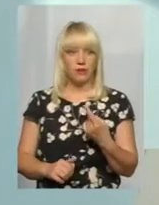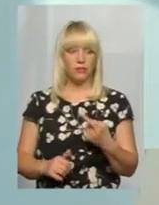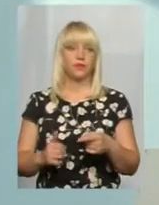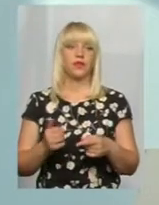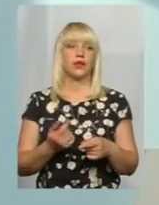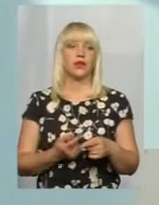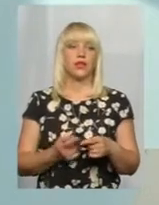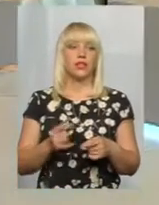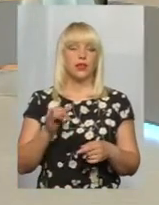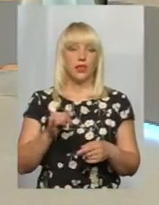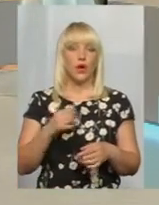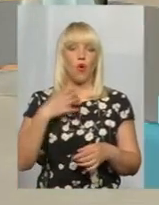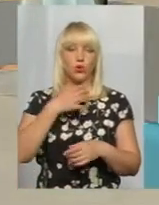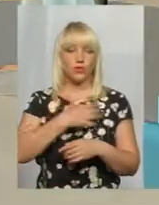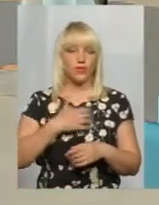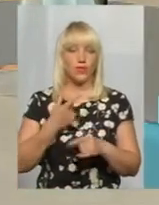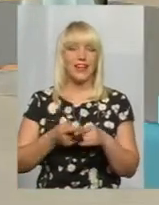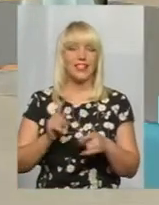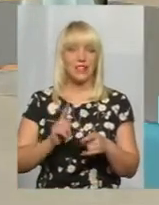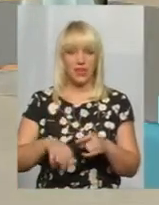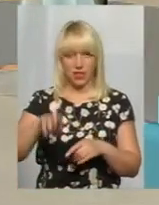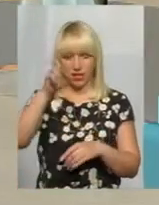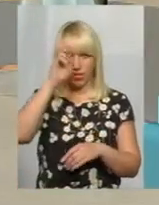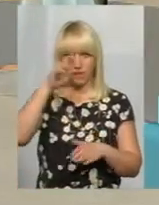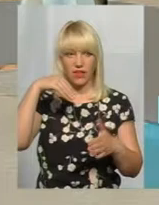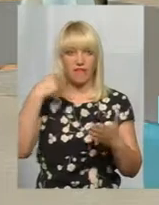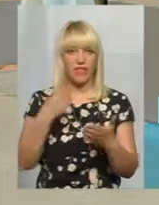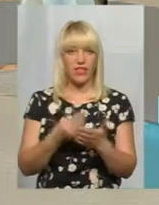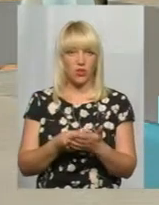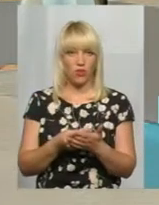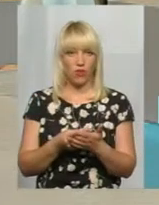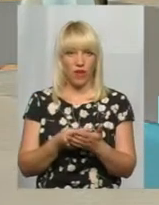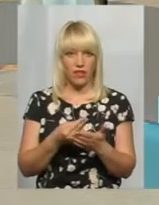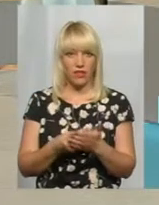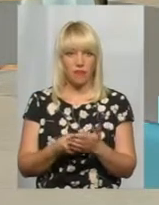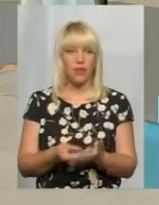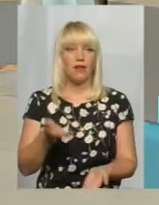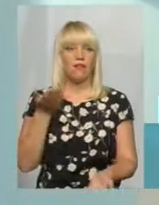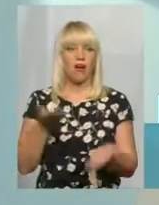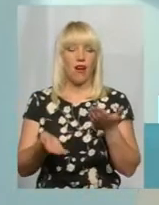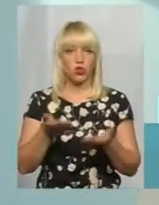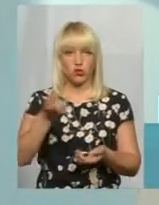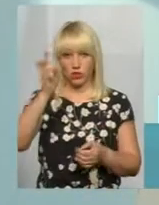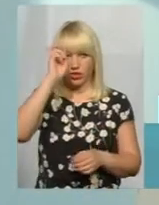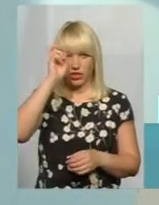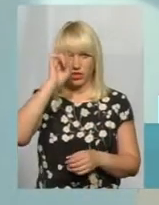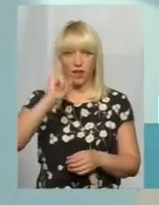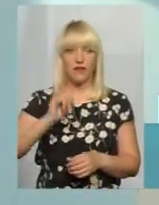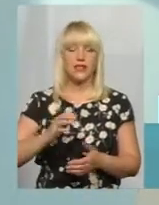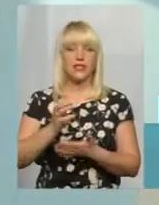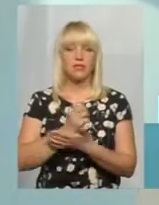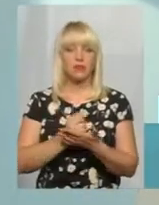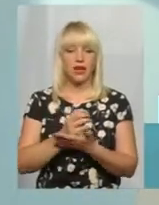і основне, це все-таки державне фінансування. Якщо держава і збирається